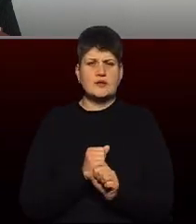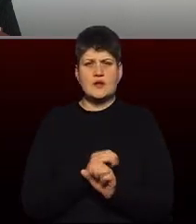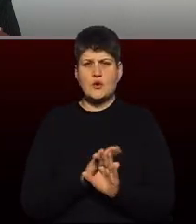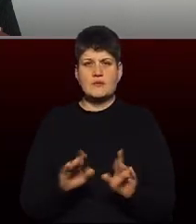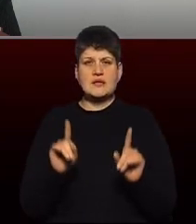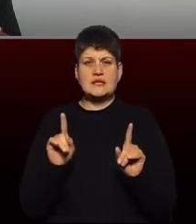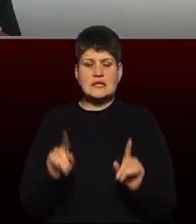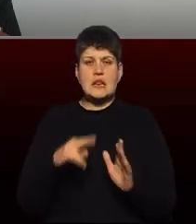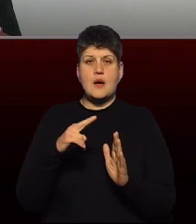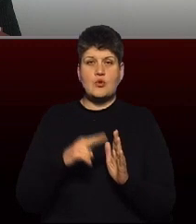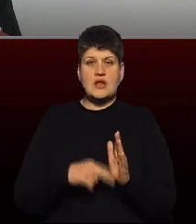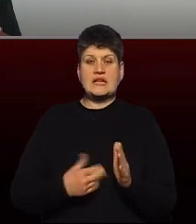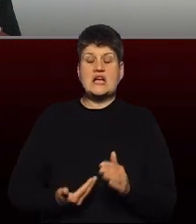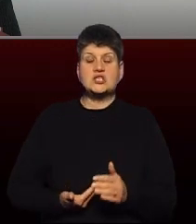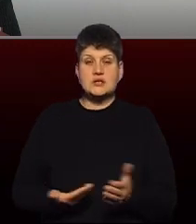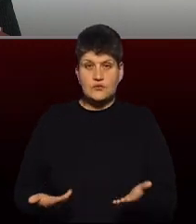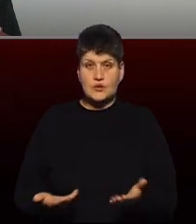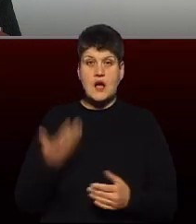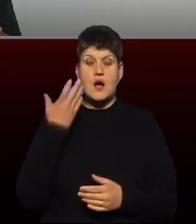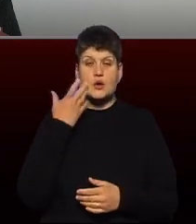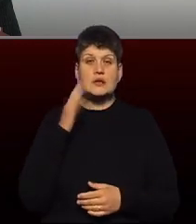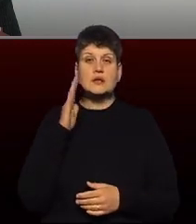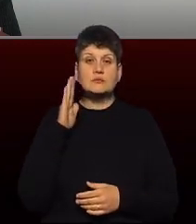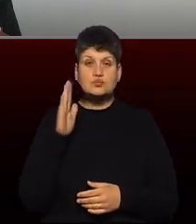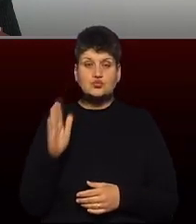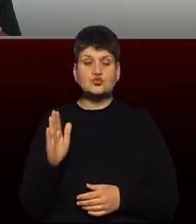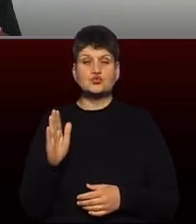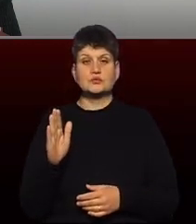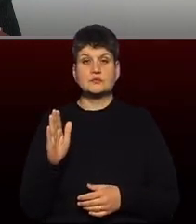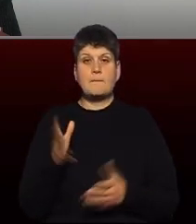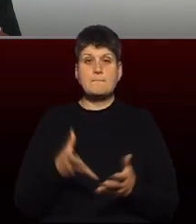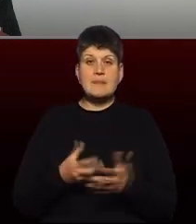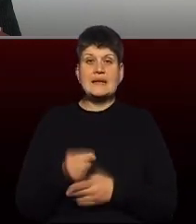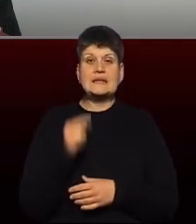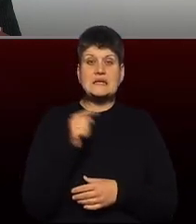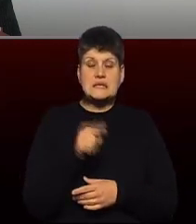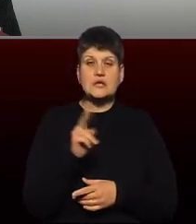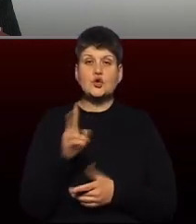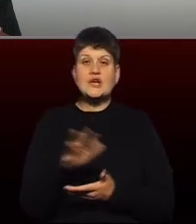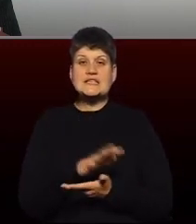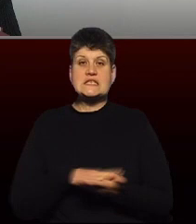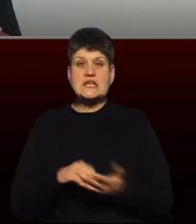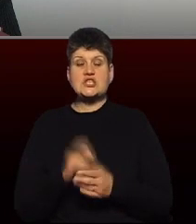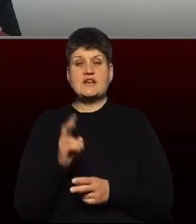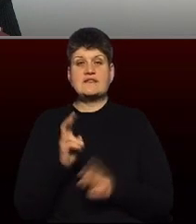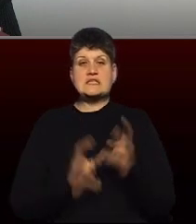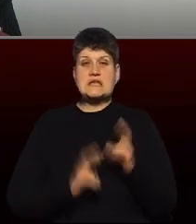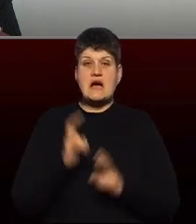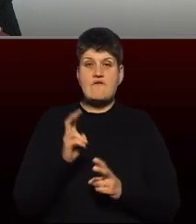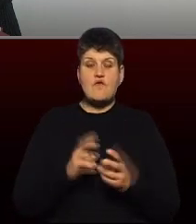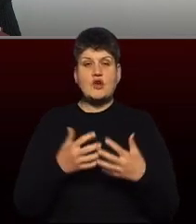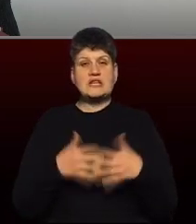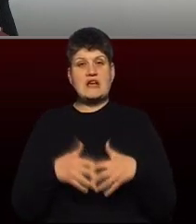Добрий вечір. А коли будуть платити ті, що знищили заводи, фабрики, порахуйте їм